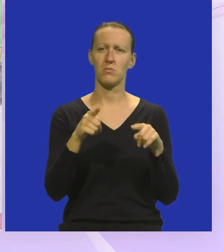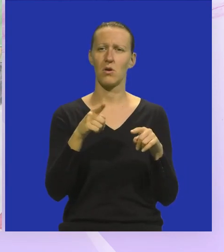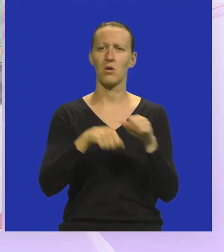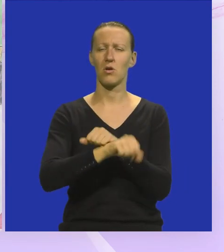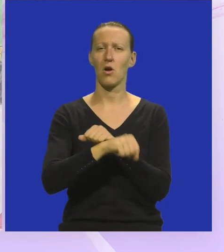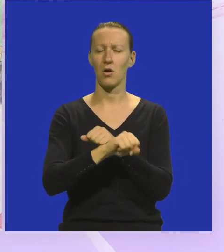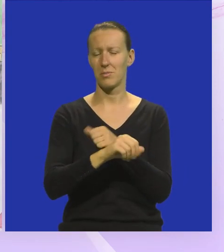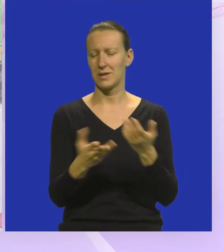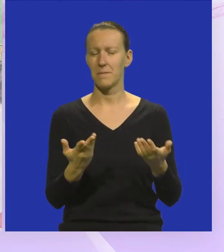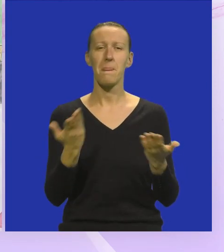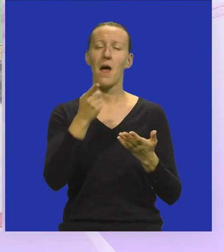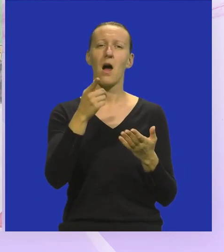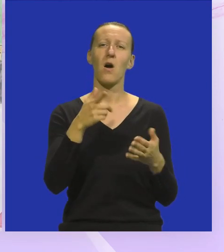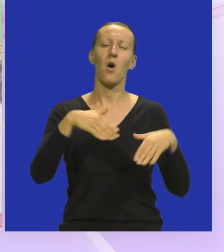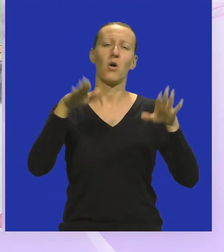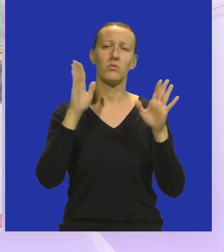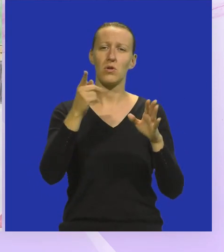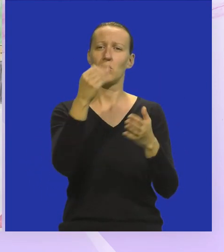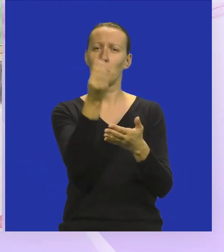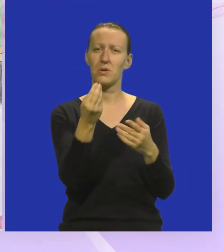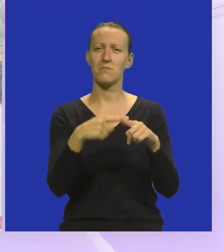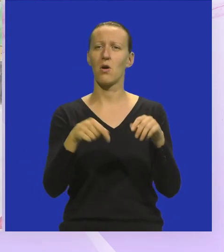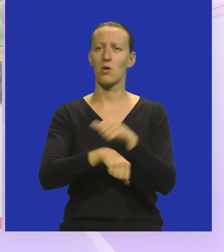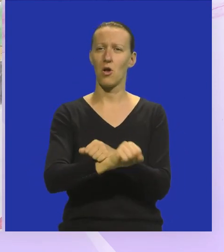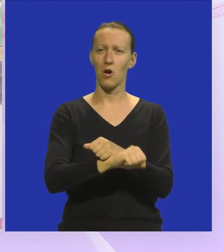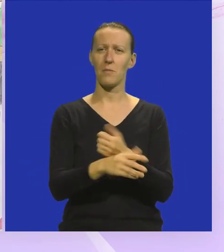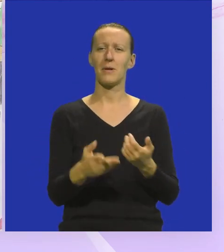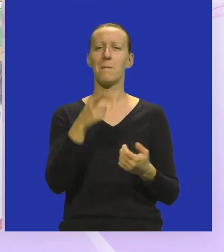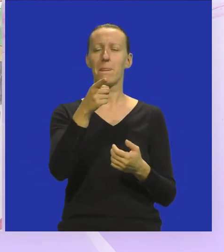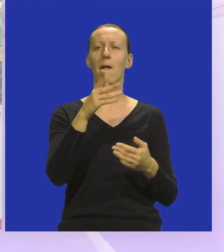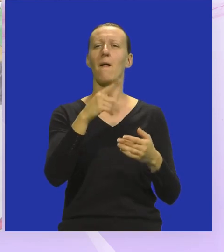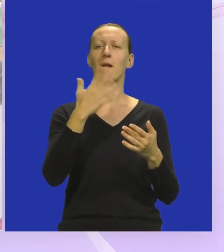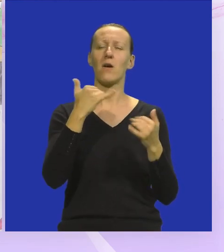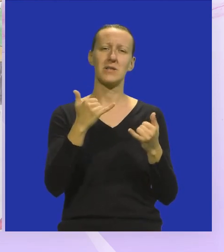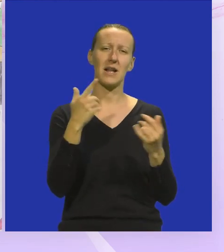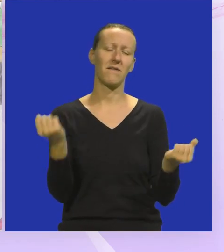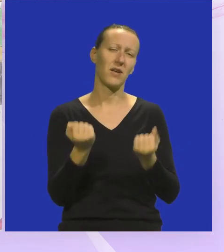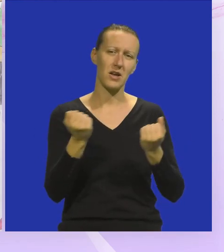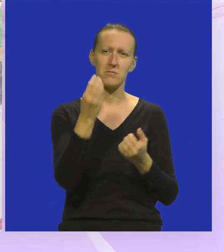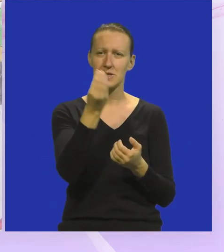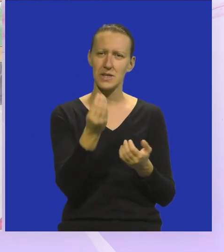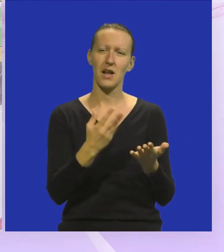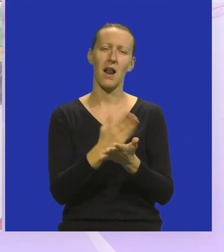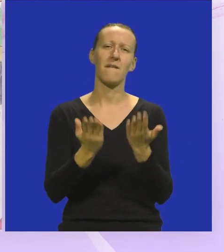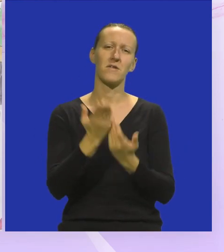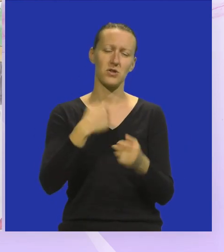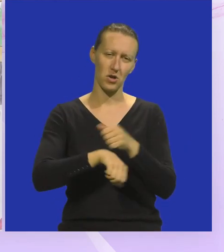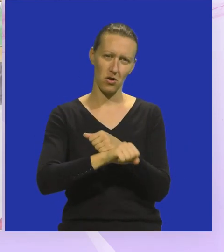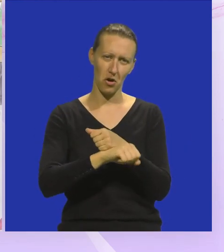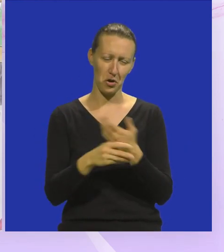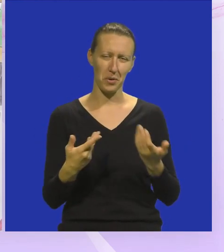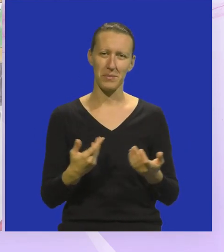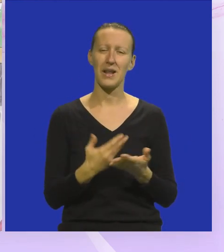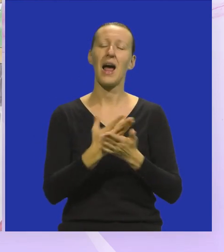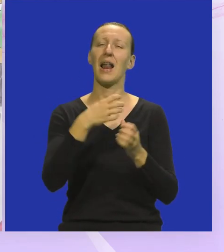nogometa. Ali kako odustat ćeš od umjetnosti zbog nogometa? To mi je kao sad rekreativa crtama, ali više nogomet. Da,